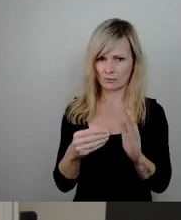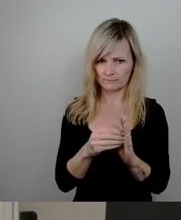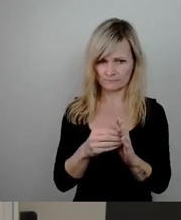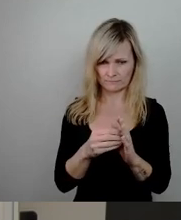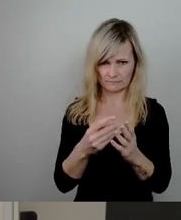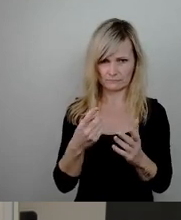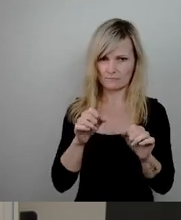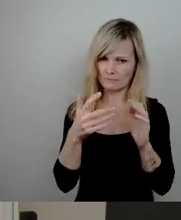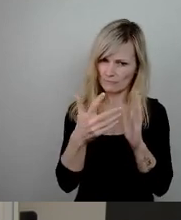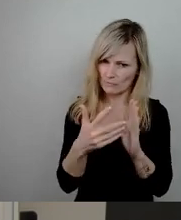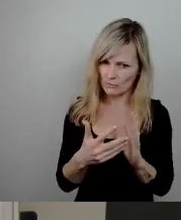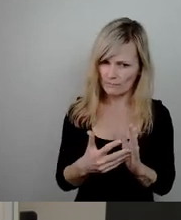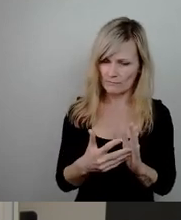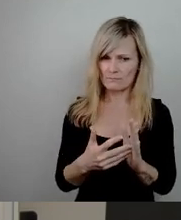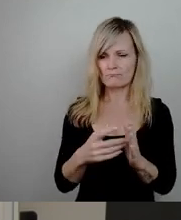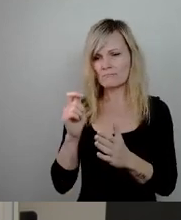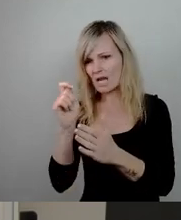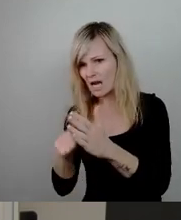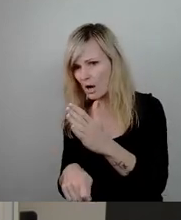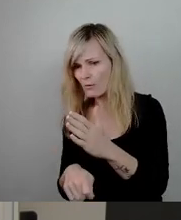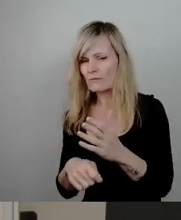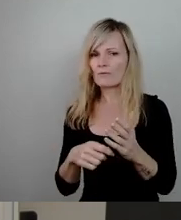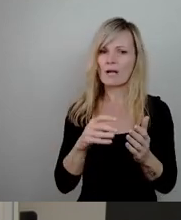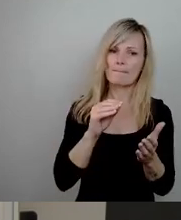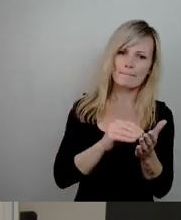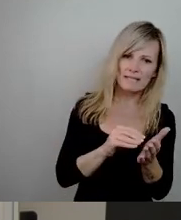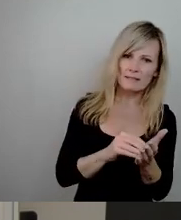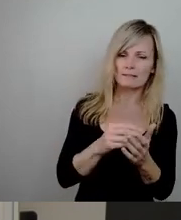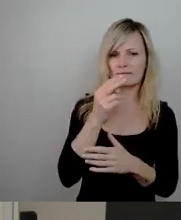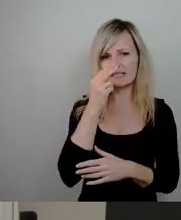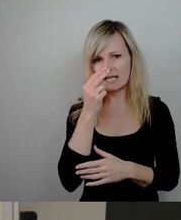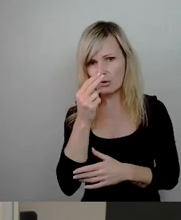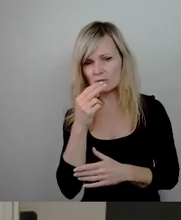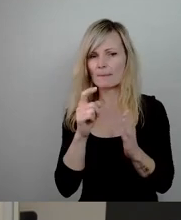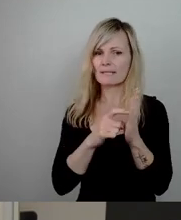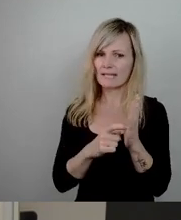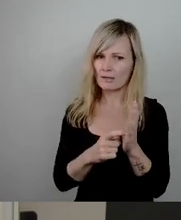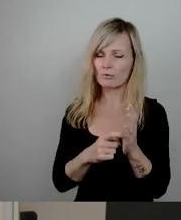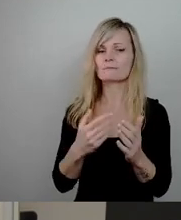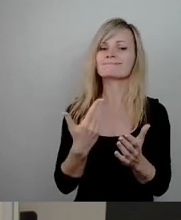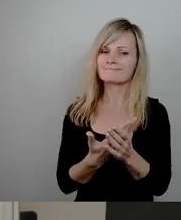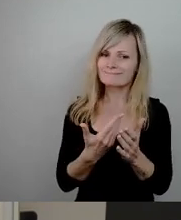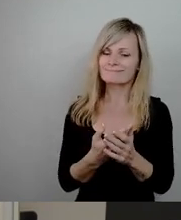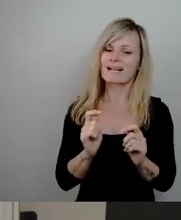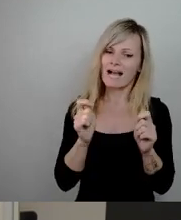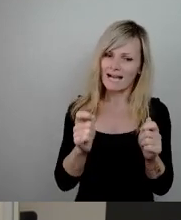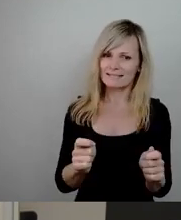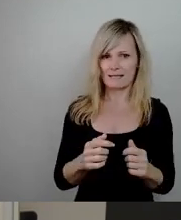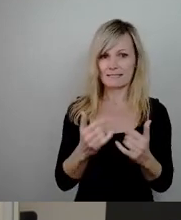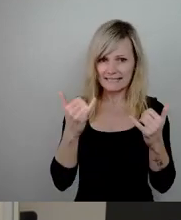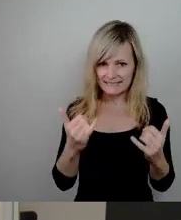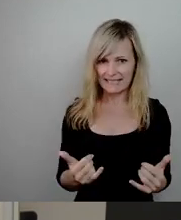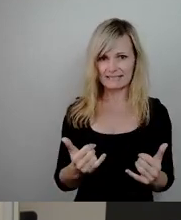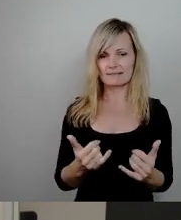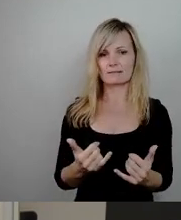kaufen wir es, mieten wir es, zu welchen Konditionen. Und dazu dient dieser Antrag, um jetzt zu verhindern,